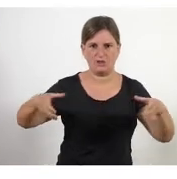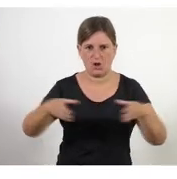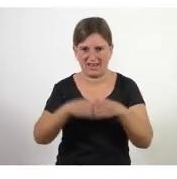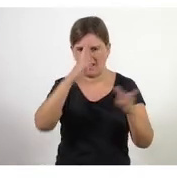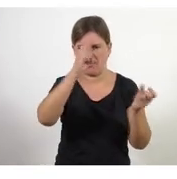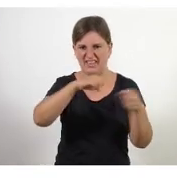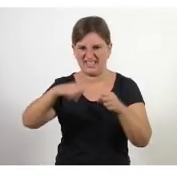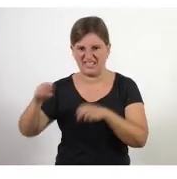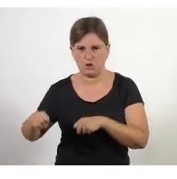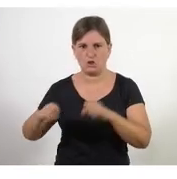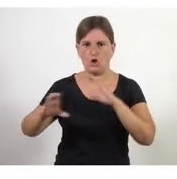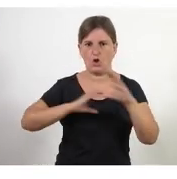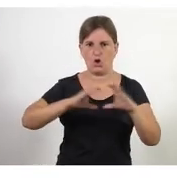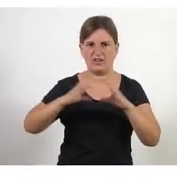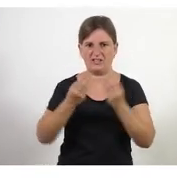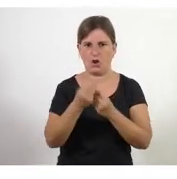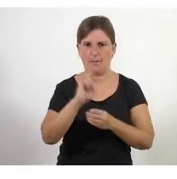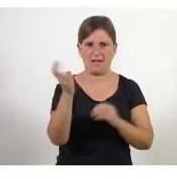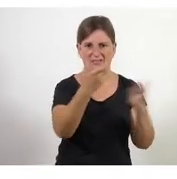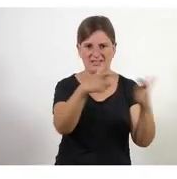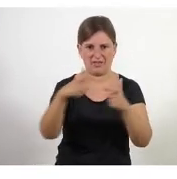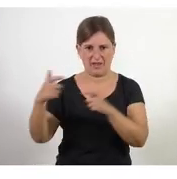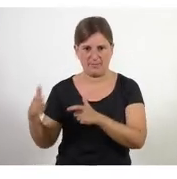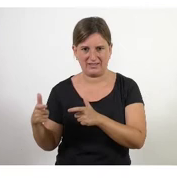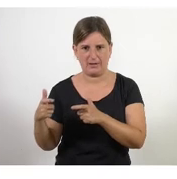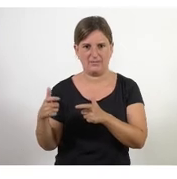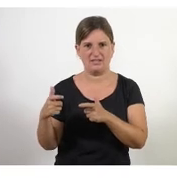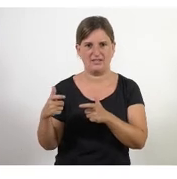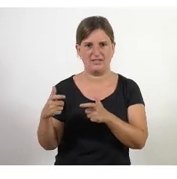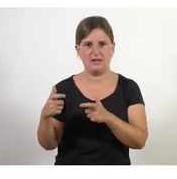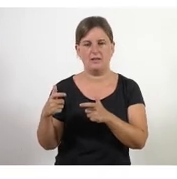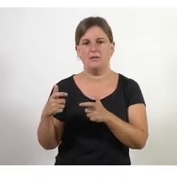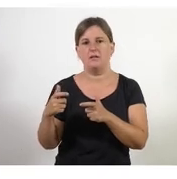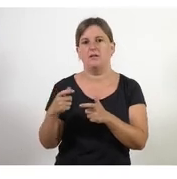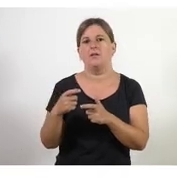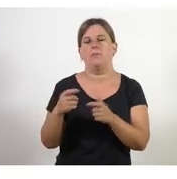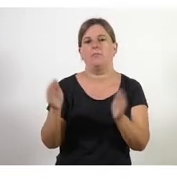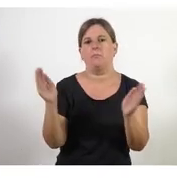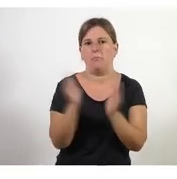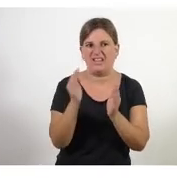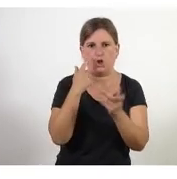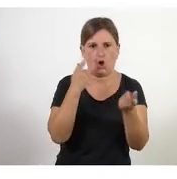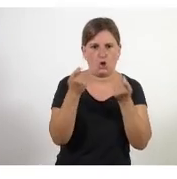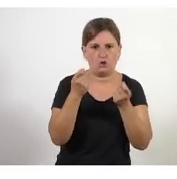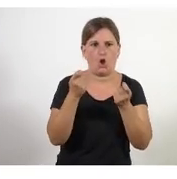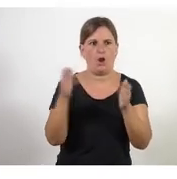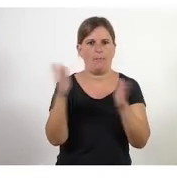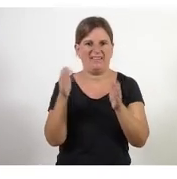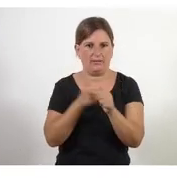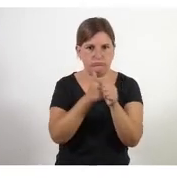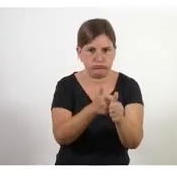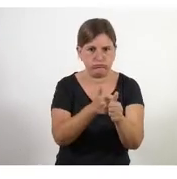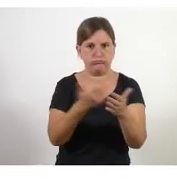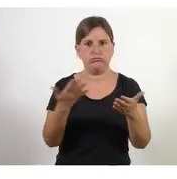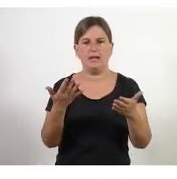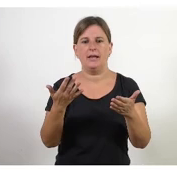decisions coordinació amb altres departaments microcontrol micromanagement command and control amb